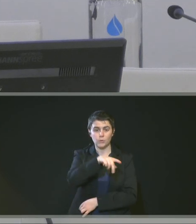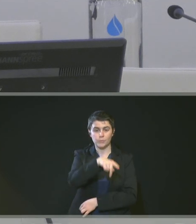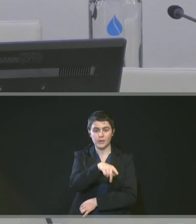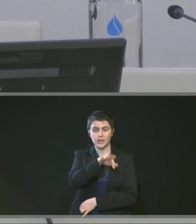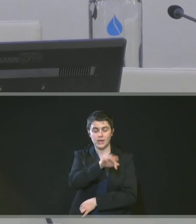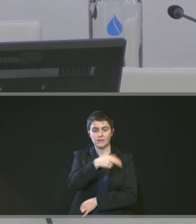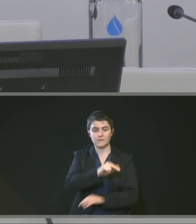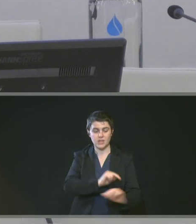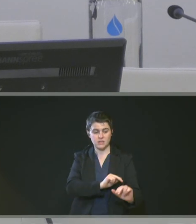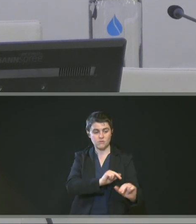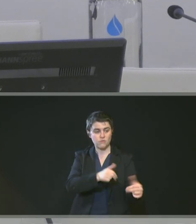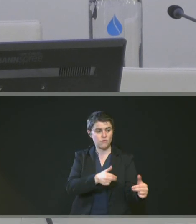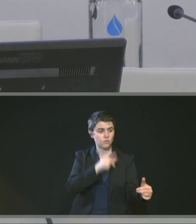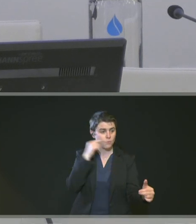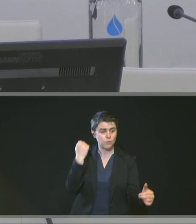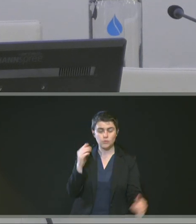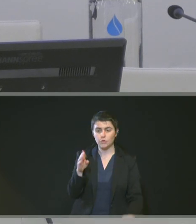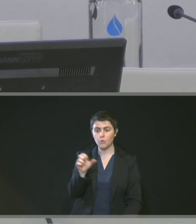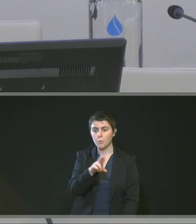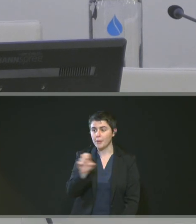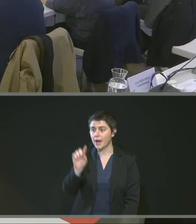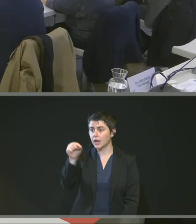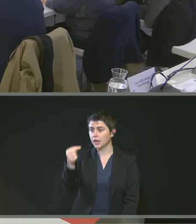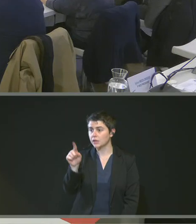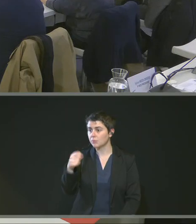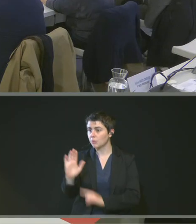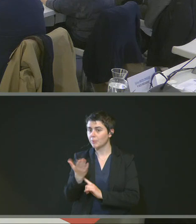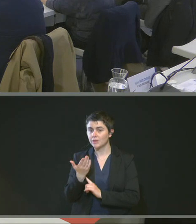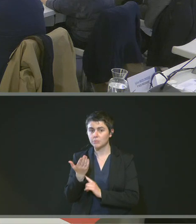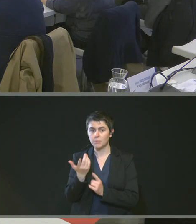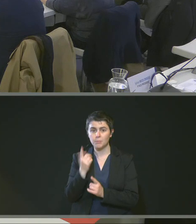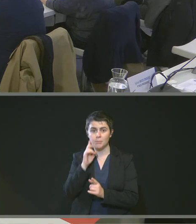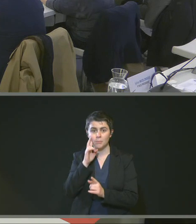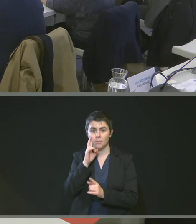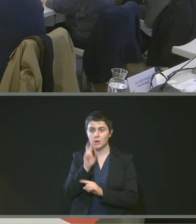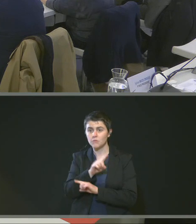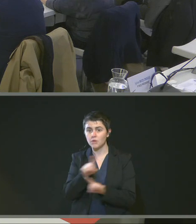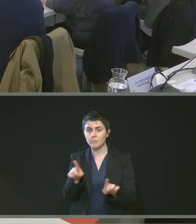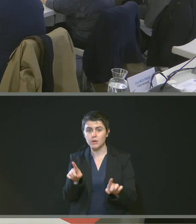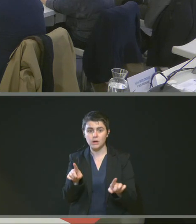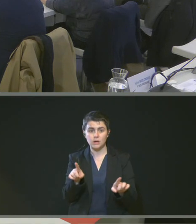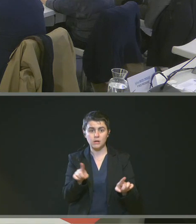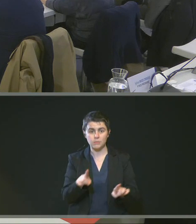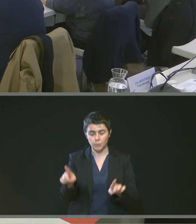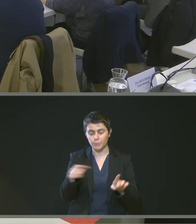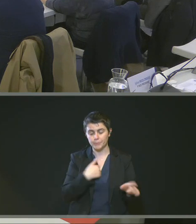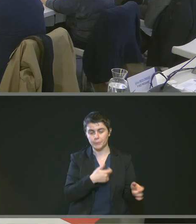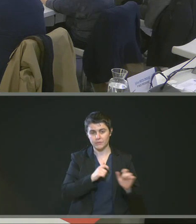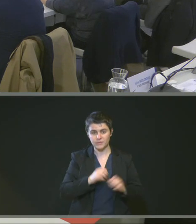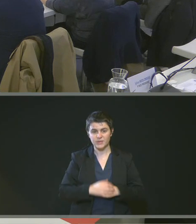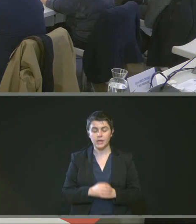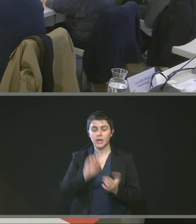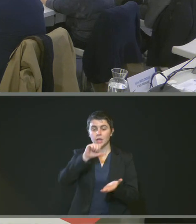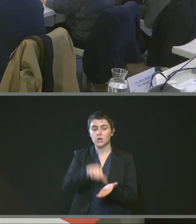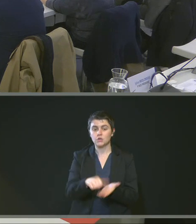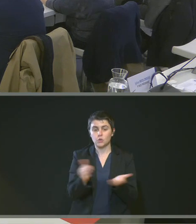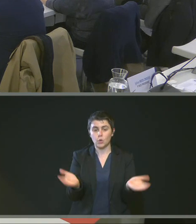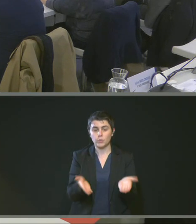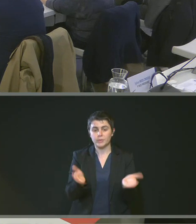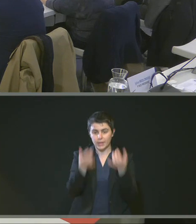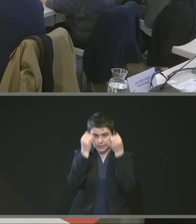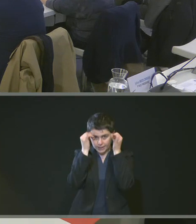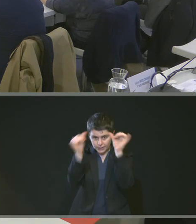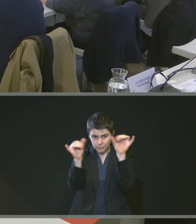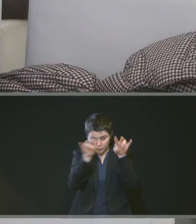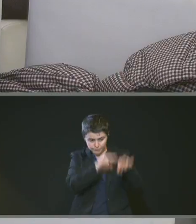Stéphane Barré, mais je ne le vois pas. Stéphane. Donc ce sont les études sur le centre hospitalier intercommunal d'Elbeuf